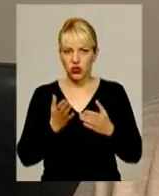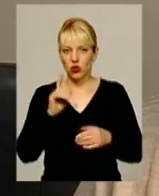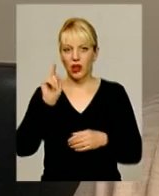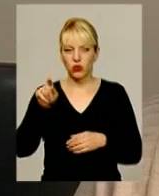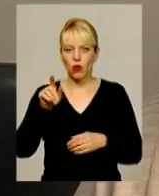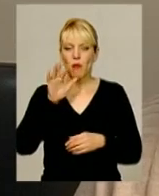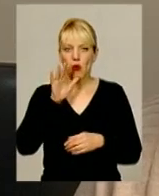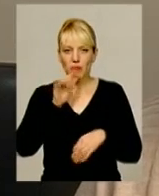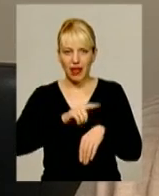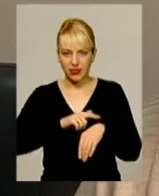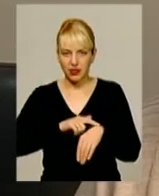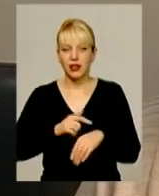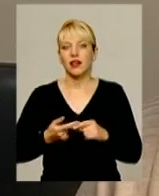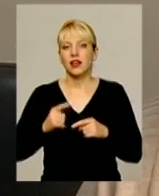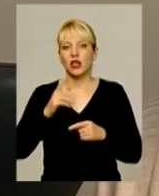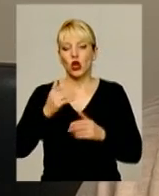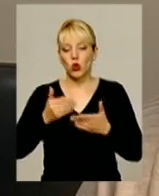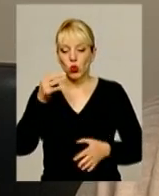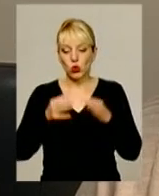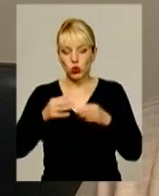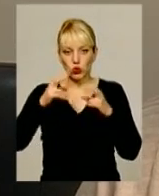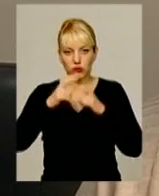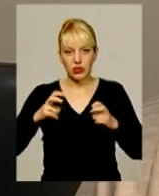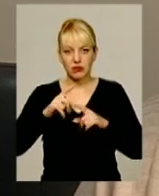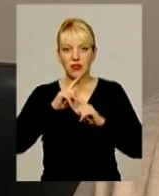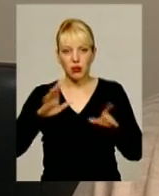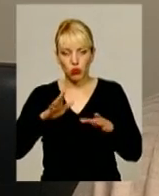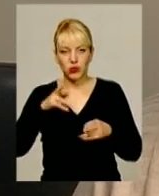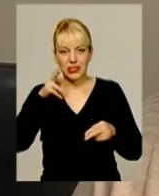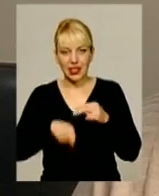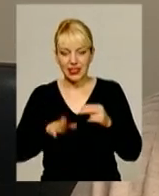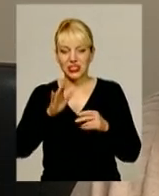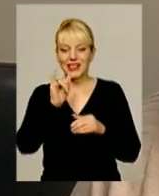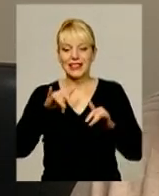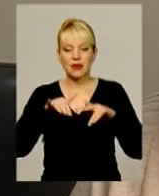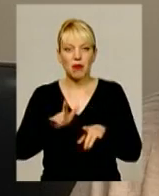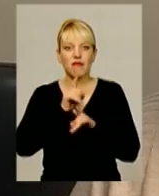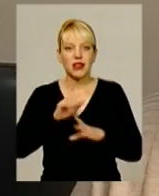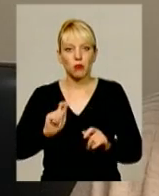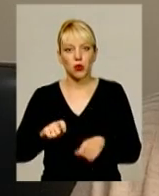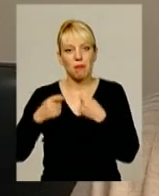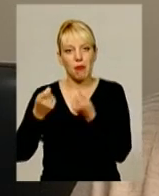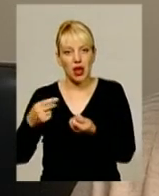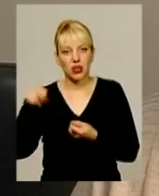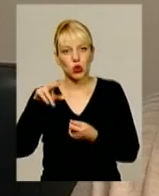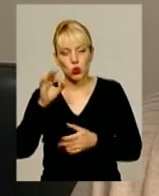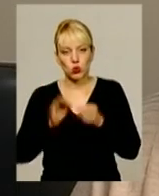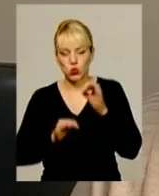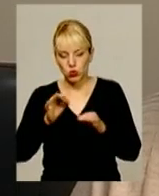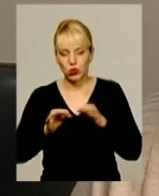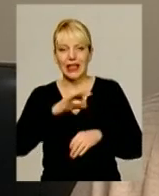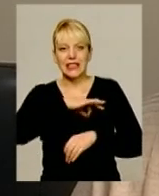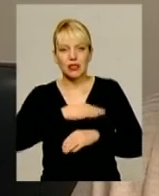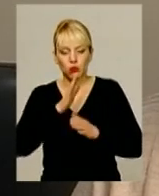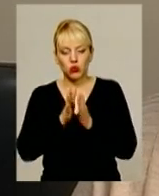момент досудове слідство не буде закінчене і справи не будуть передані до суду, слідчий вправе буде звернутися з